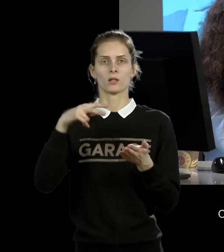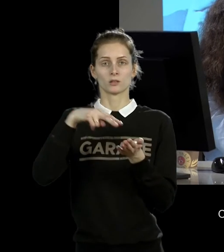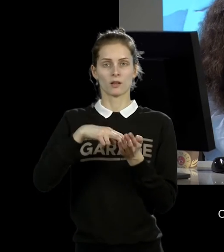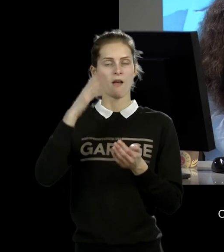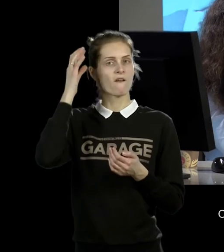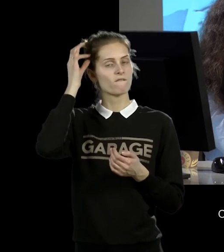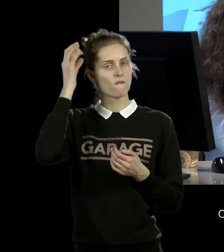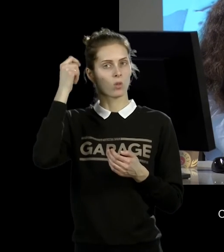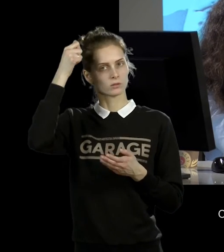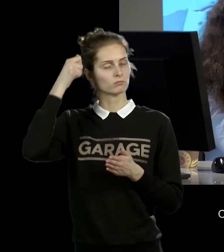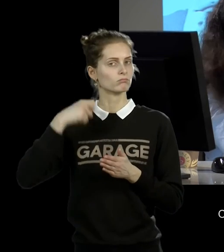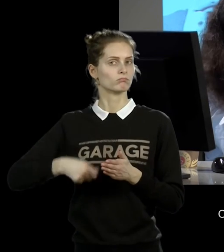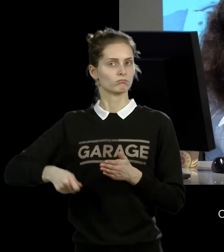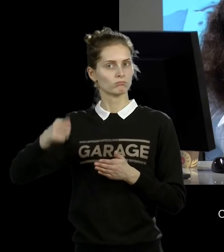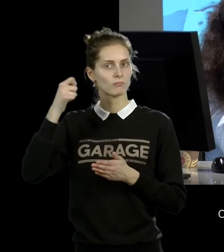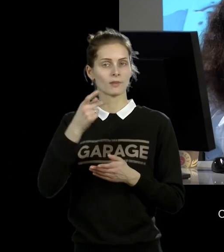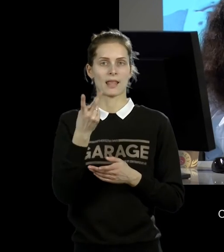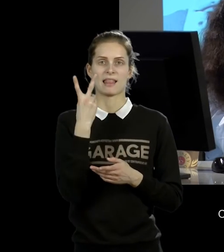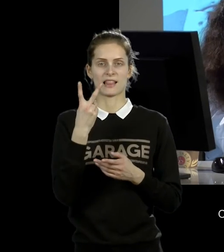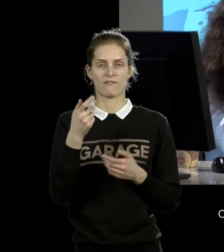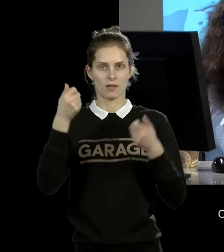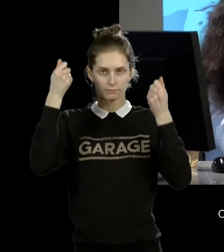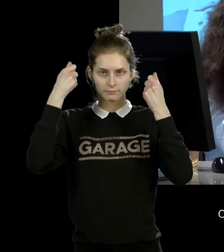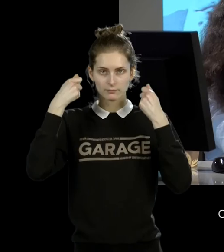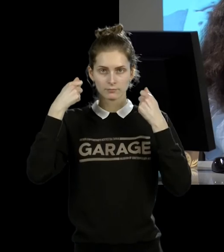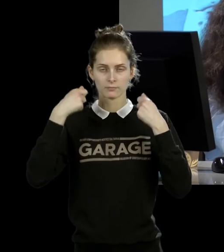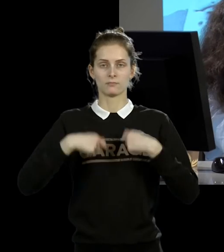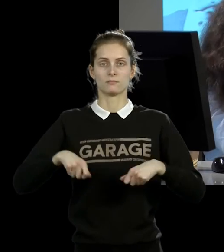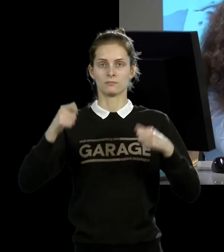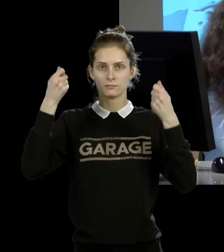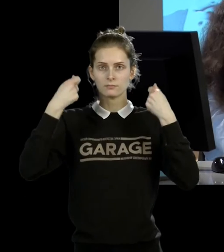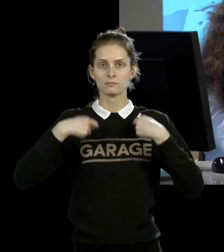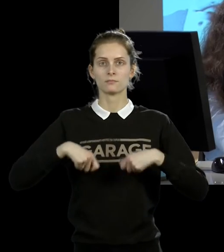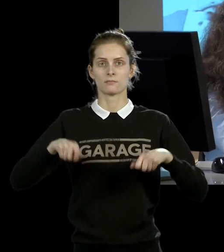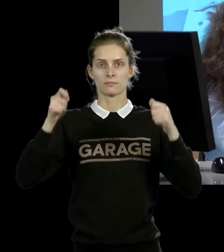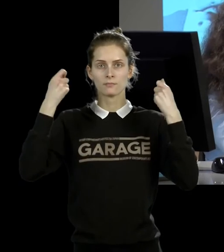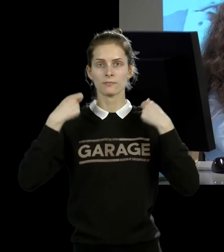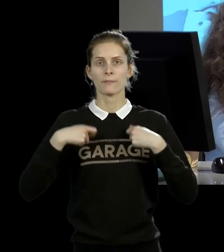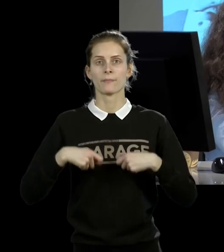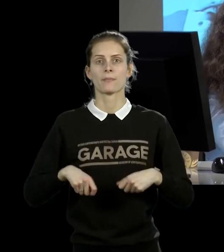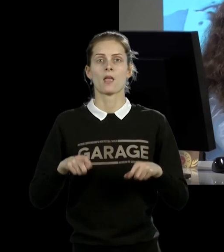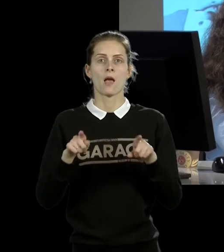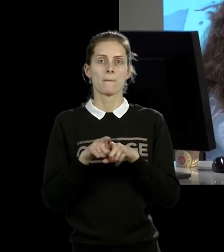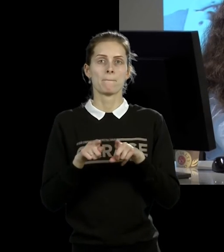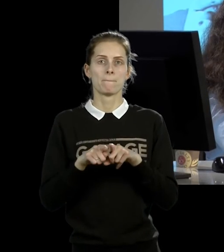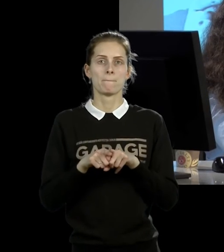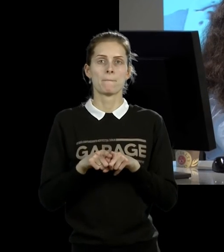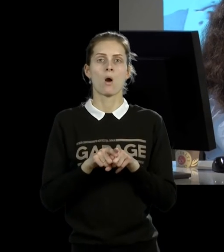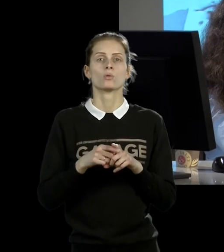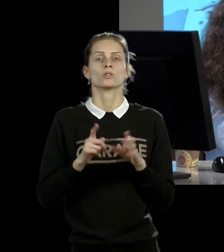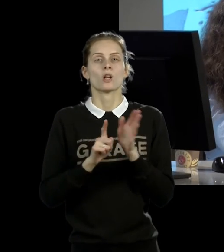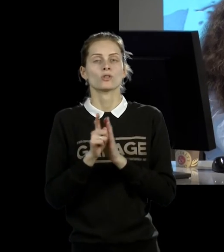расчесывает волосы, расчесывает их двумя щетками, но расчесывает так, что это прихорашивание и уход за собой превращается в